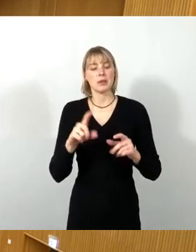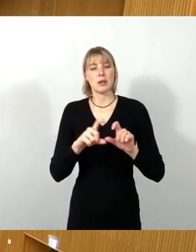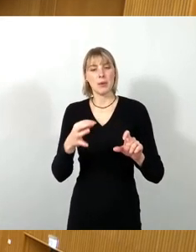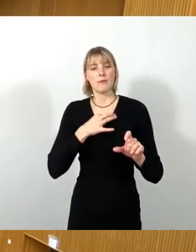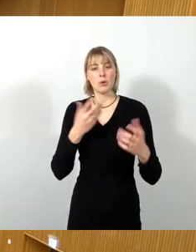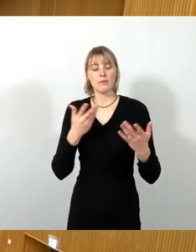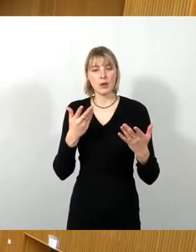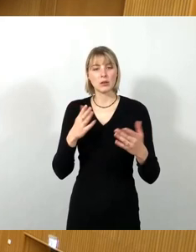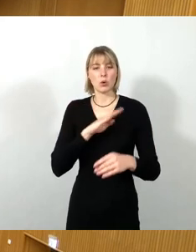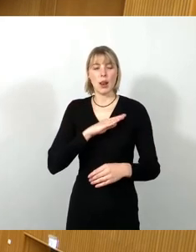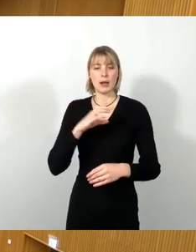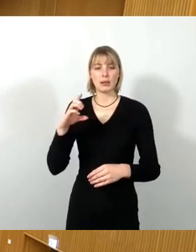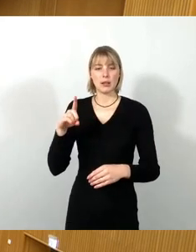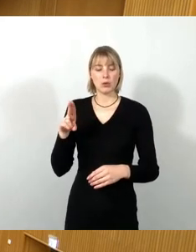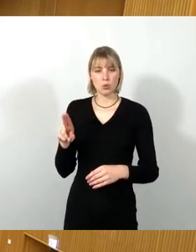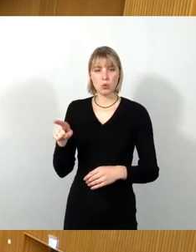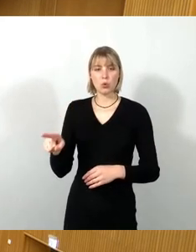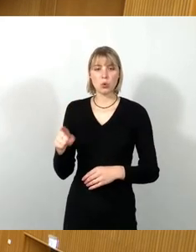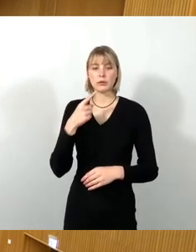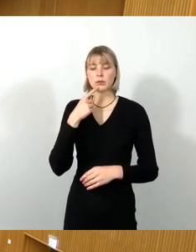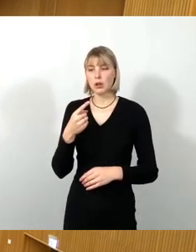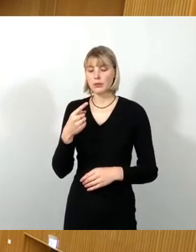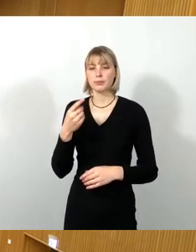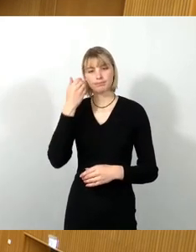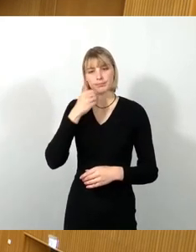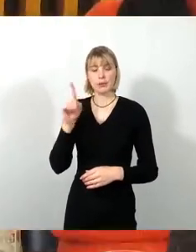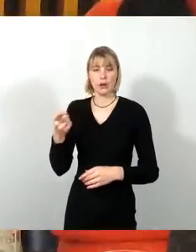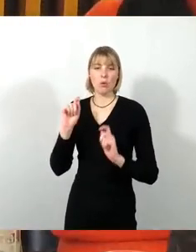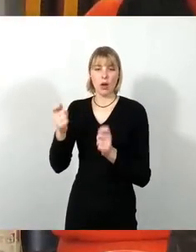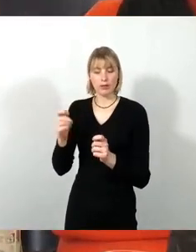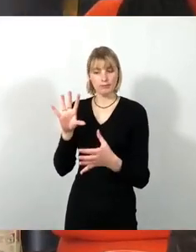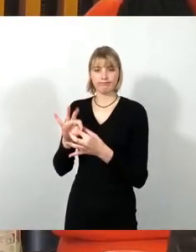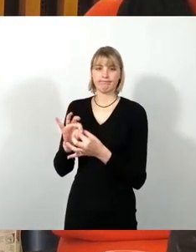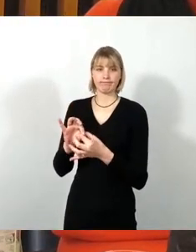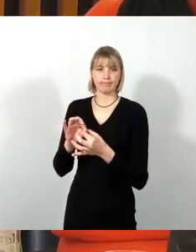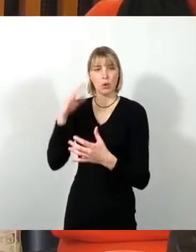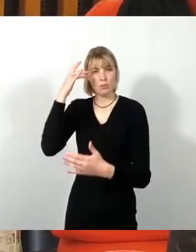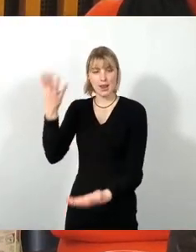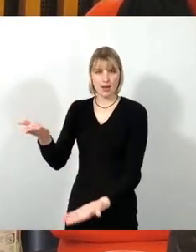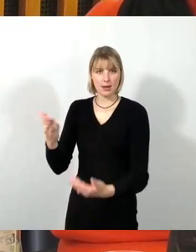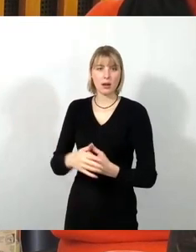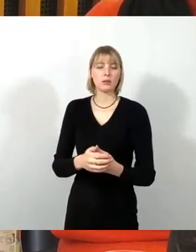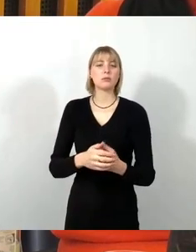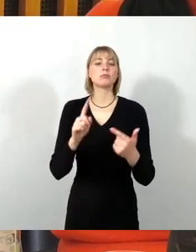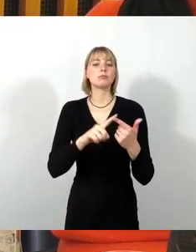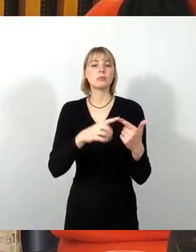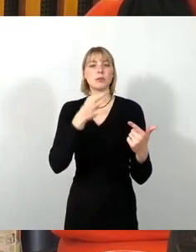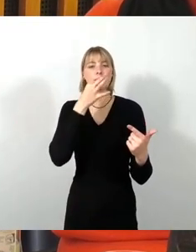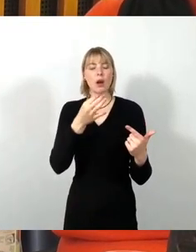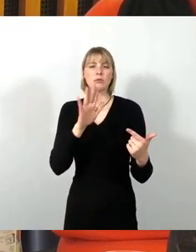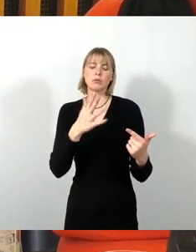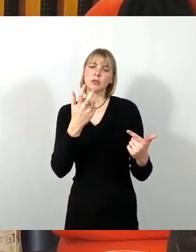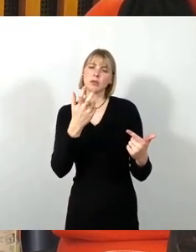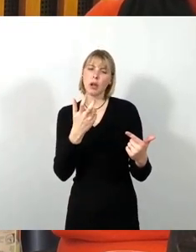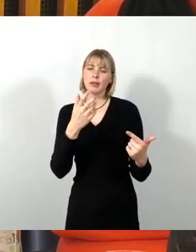erstens mal mit Gegenständen von Anträgen beschäftigen könnten und Zulässigkeiten. Und B mit der Frage, wir haben glaube ich um die 30, muss ich zur Kulturbürgermeisterin gucken,